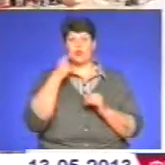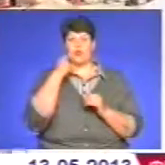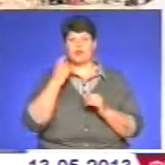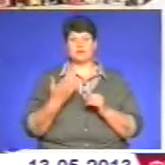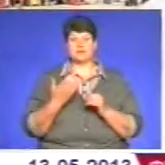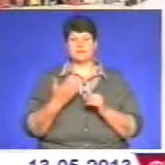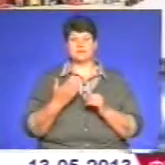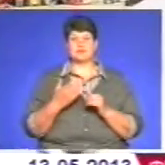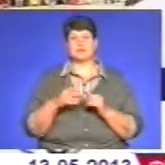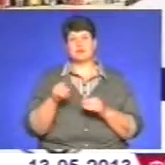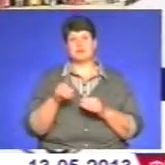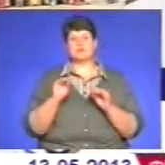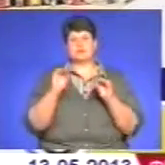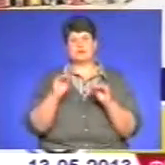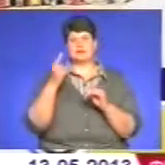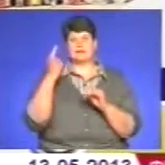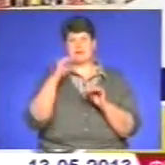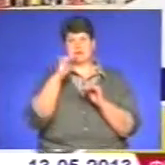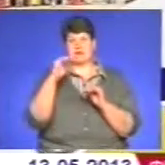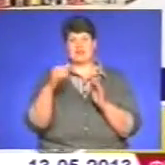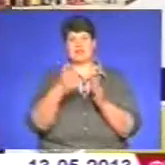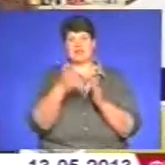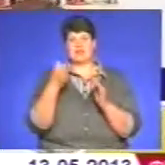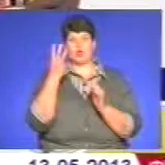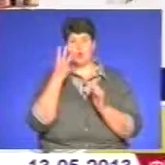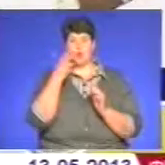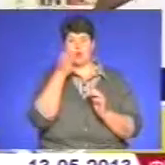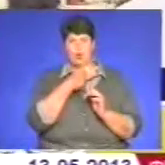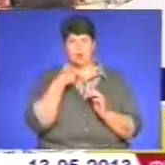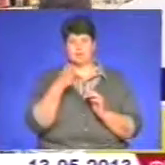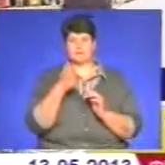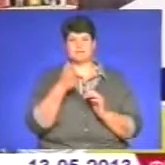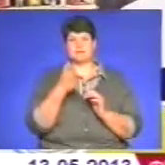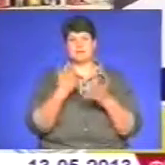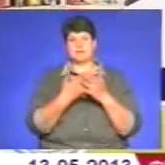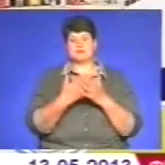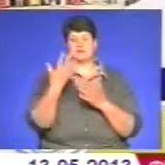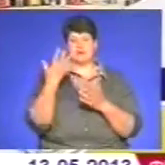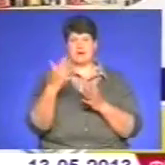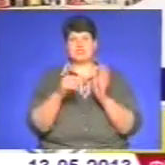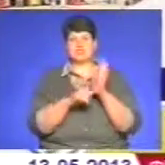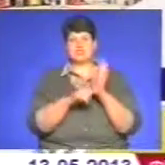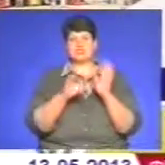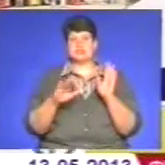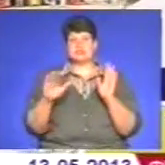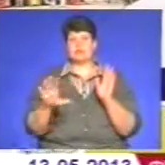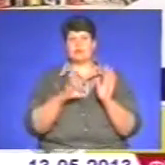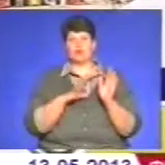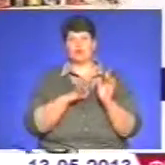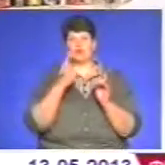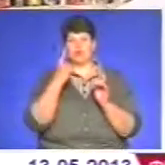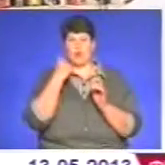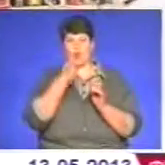десь поставили такий бар'єр від трьох років, десь п'ятеро чи шестеро дітей було від року.